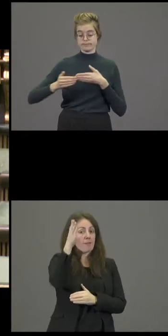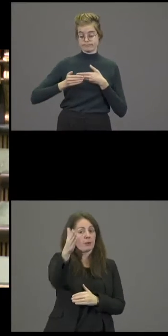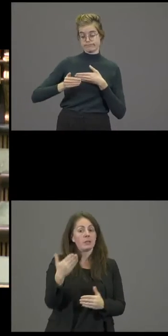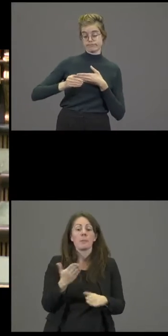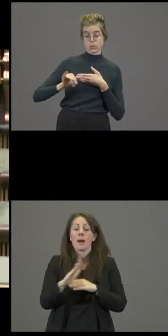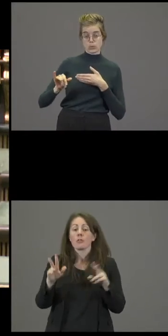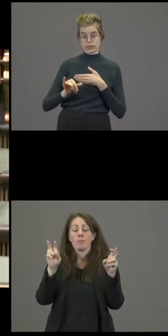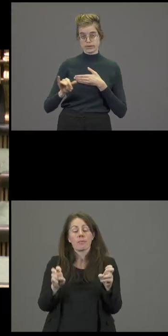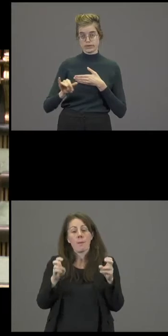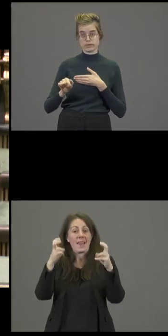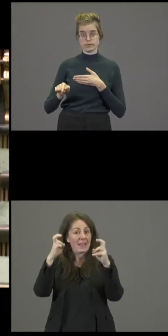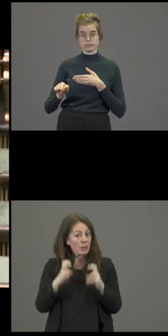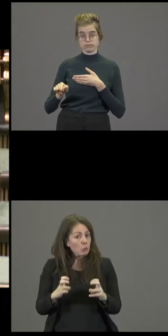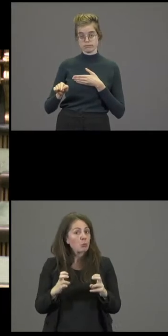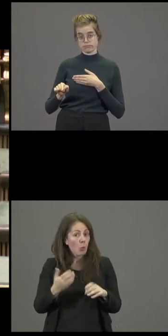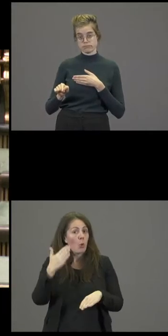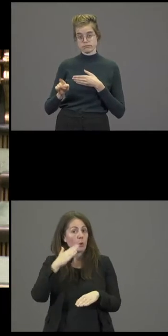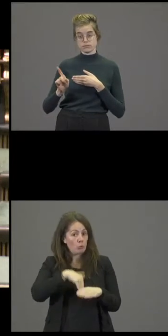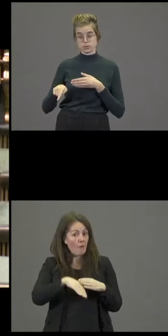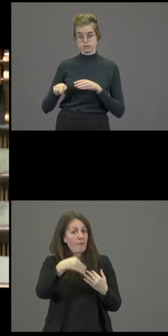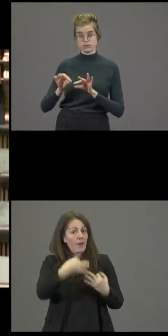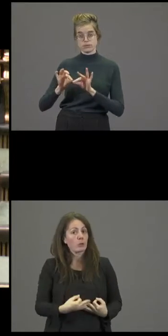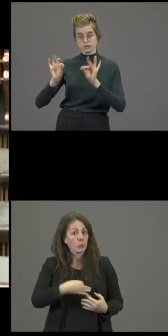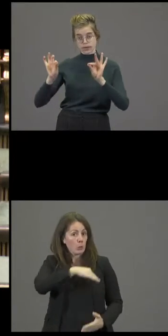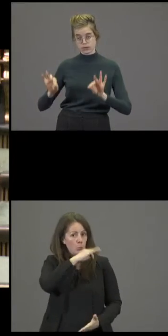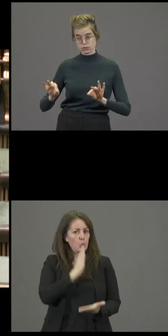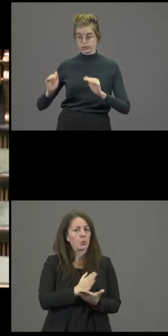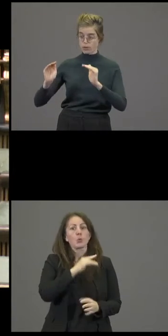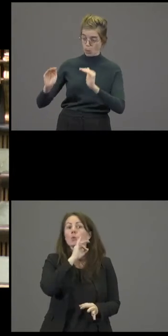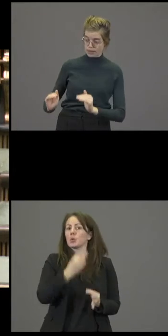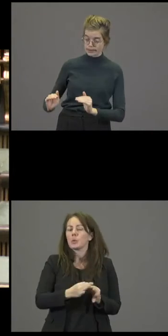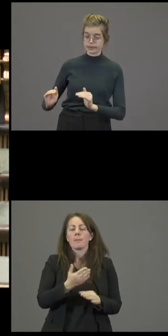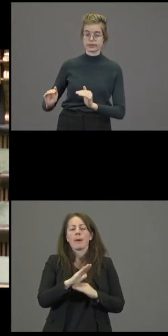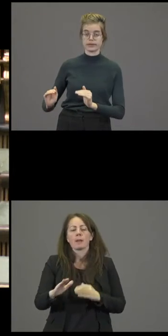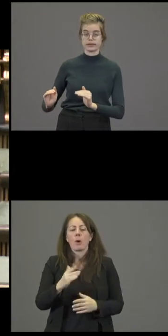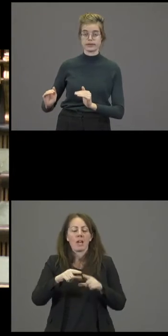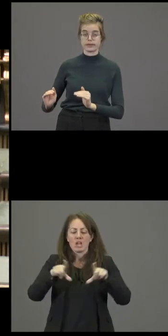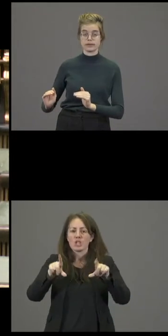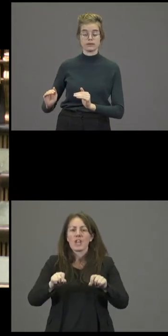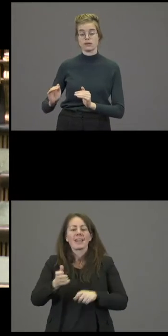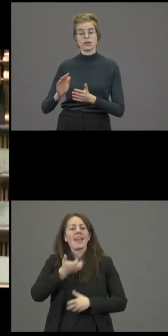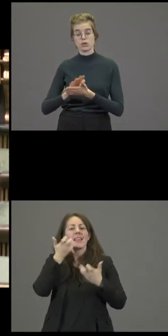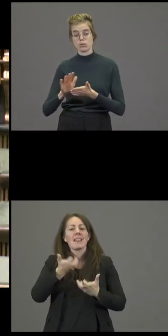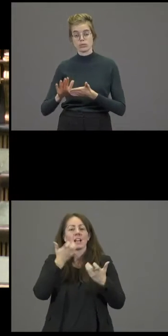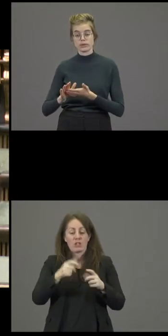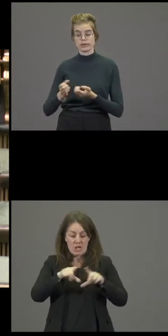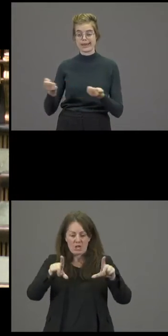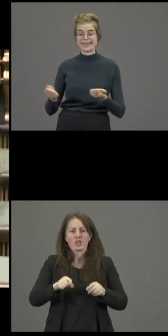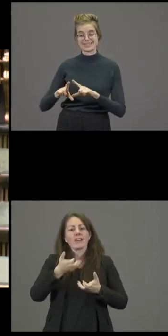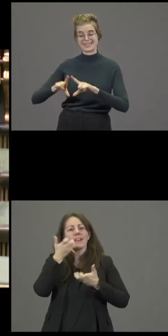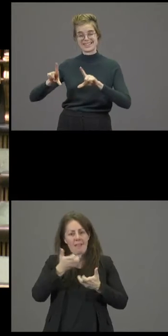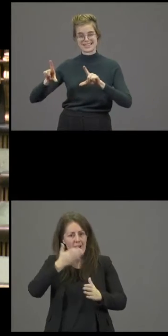réduction immédiate sur la facture. Imaginons par exemple un chèque énergie qui aura un impact direct